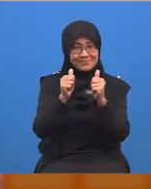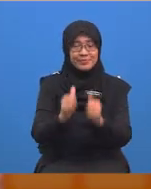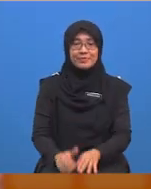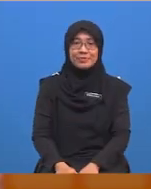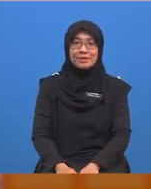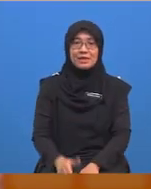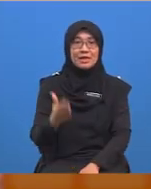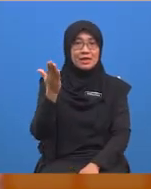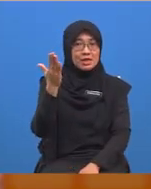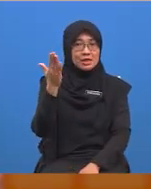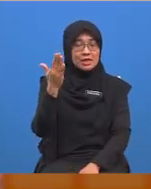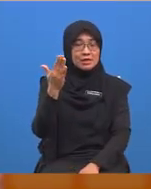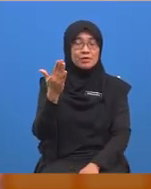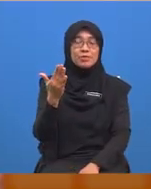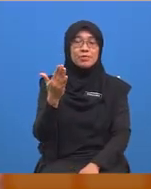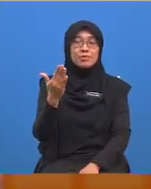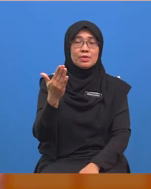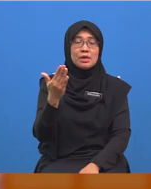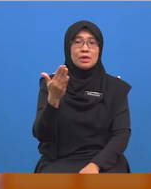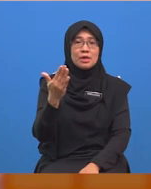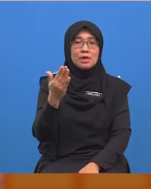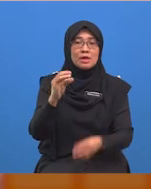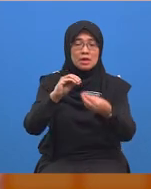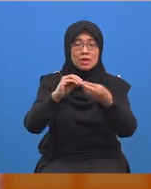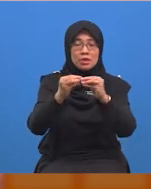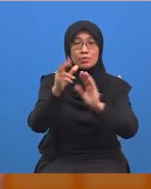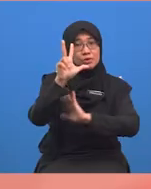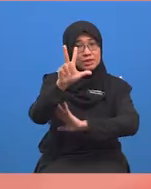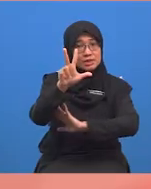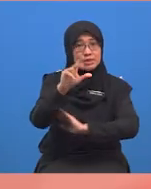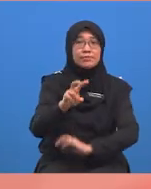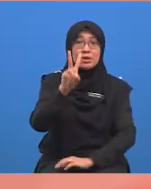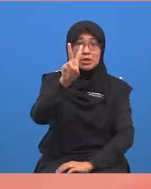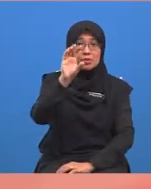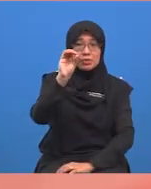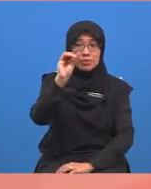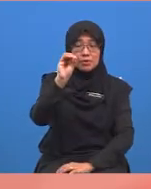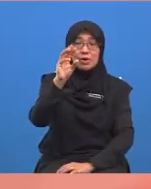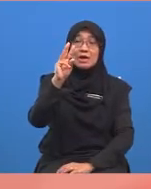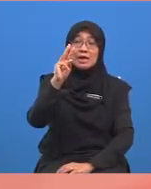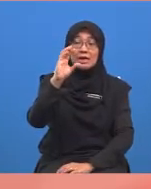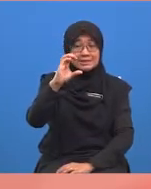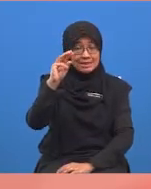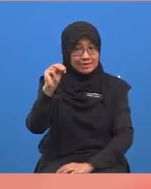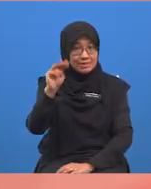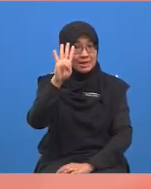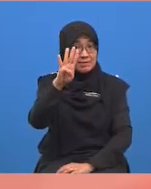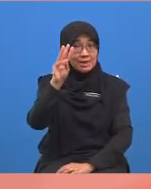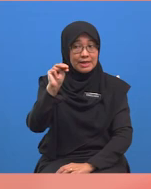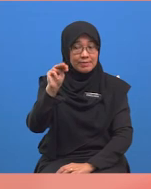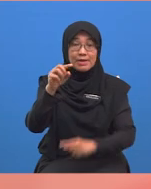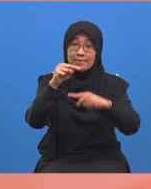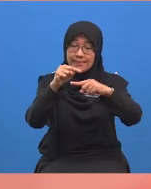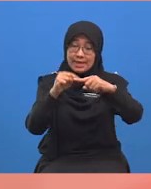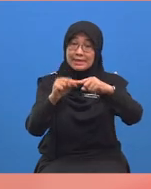Mari kita teruskan dengan soalan nombor tiga iaitu dua puluh sentimeter empat